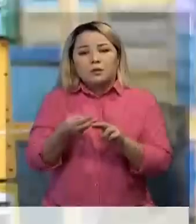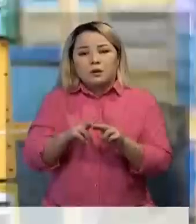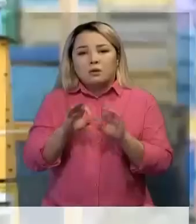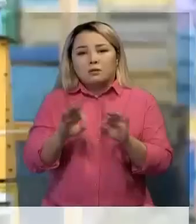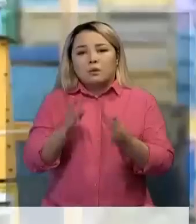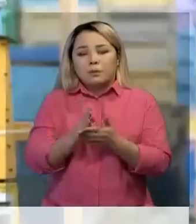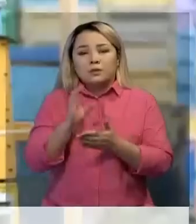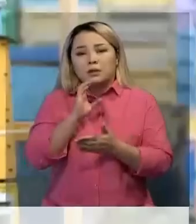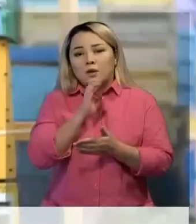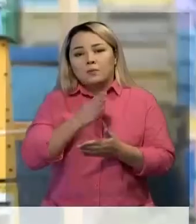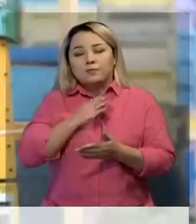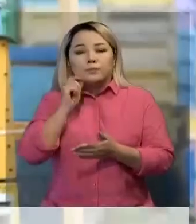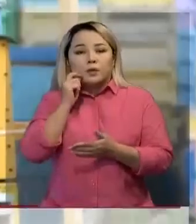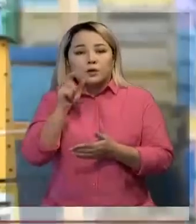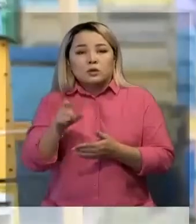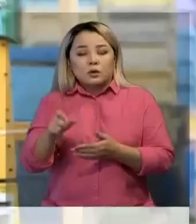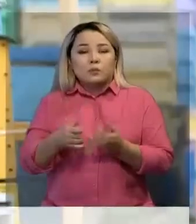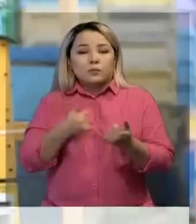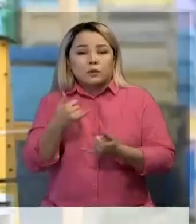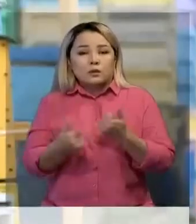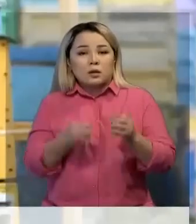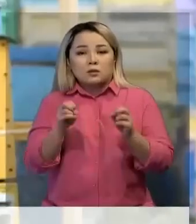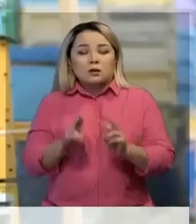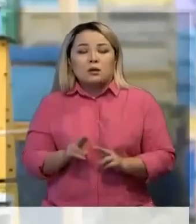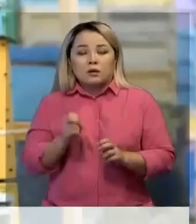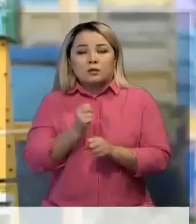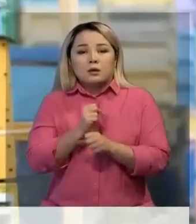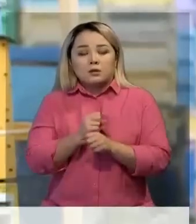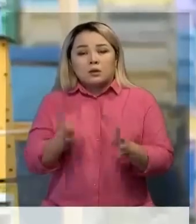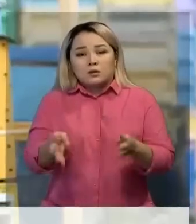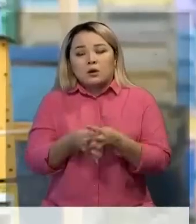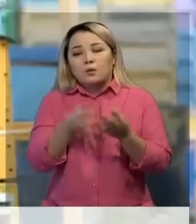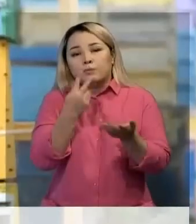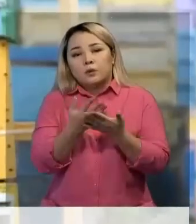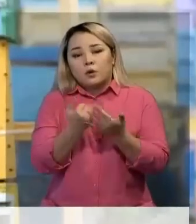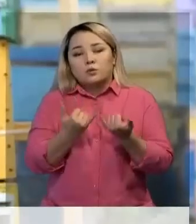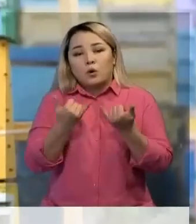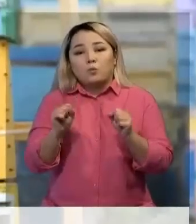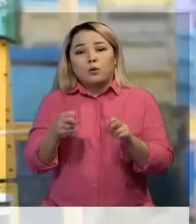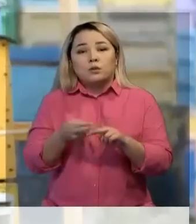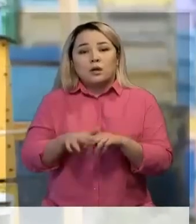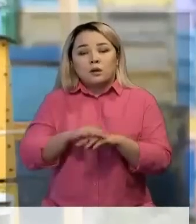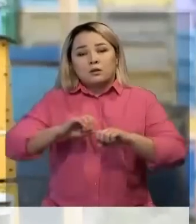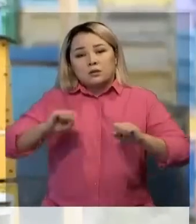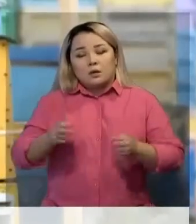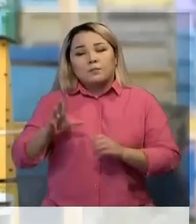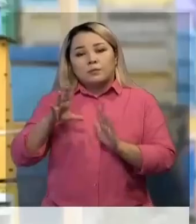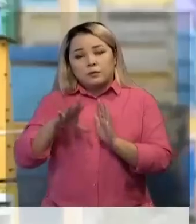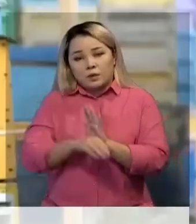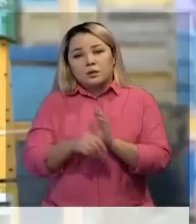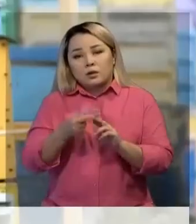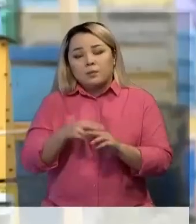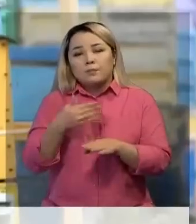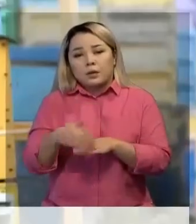северным пчелаводым солтүстік жақтада азыл тұқымда аралар өстіруге болатынын дәлілдемешіміз. Мүмкіндігінші осында қыстап шоуға тұрсамыз.